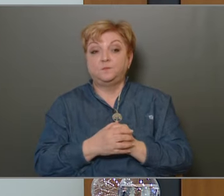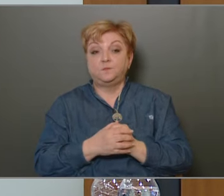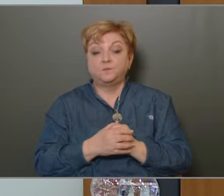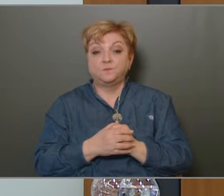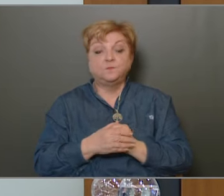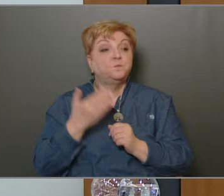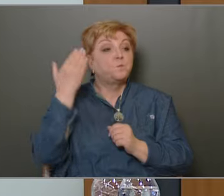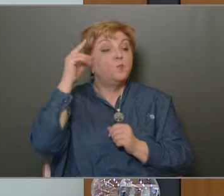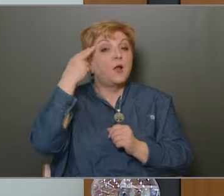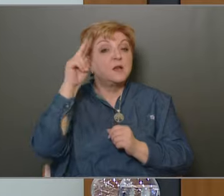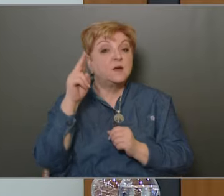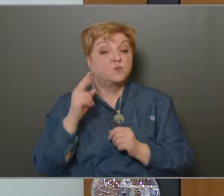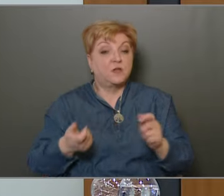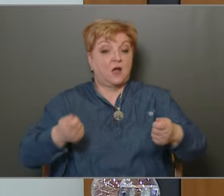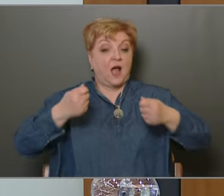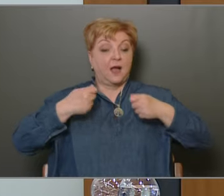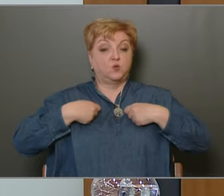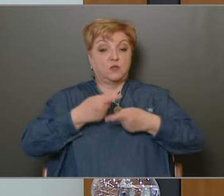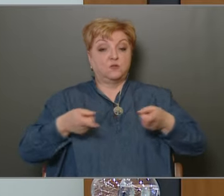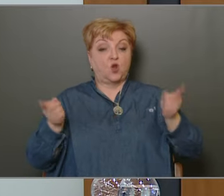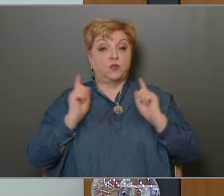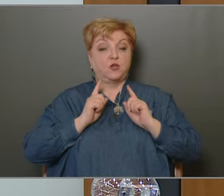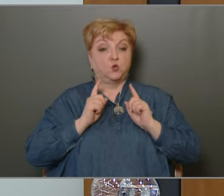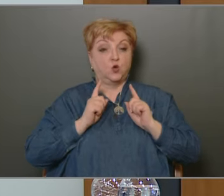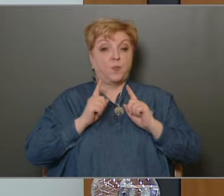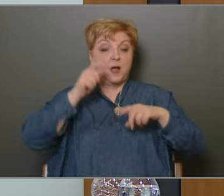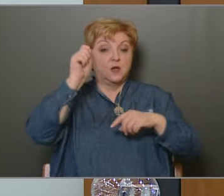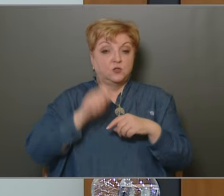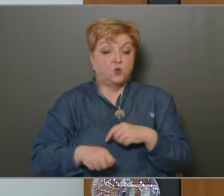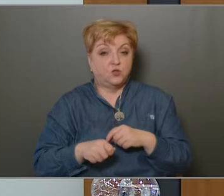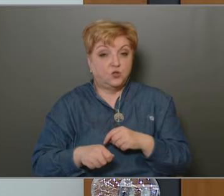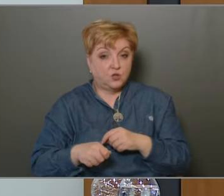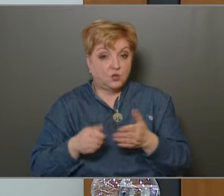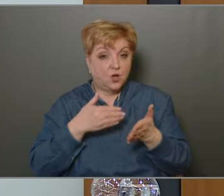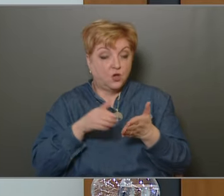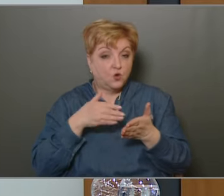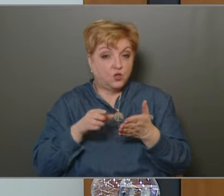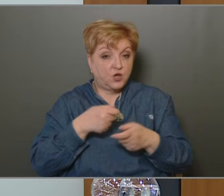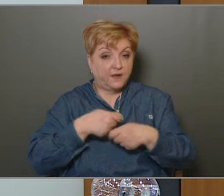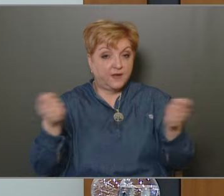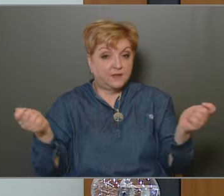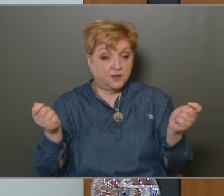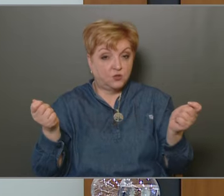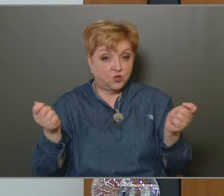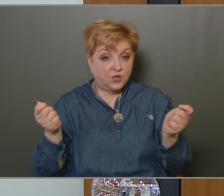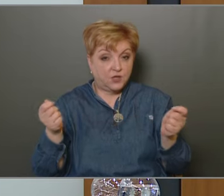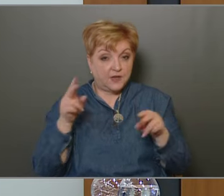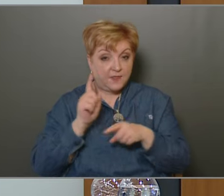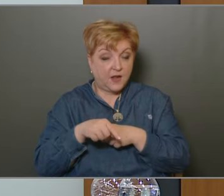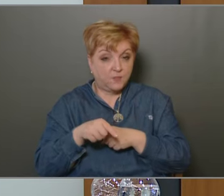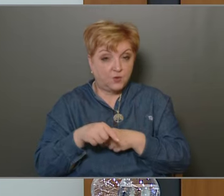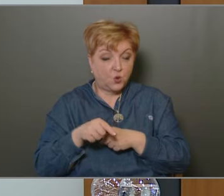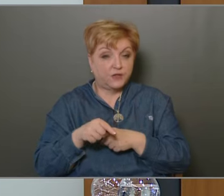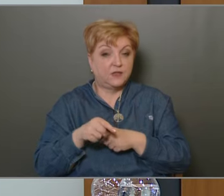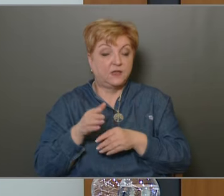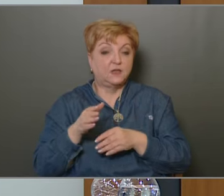Polgármester úr átruházott hatáskörben hozott döntéseinek költségvetési rendeleten történő átvezetése között a